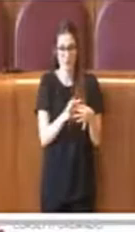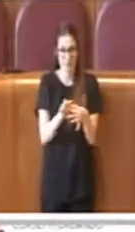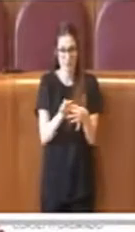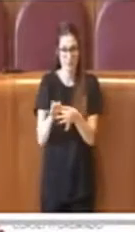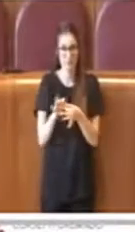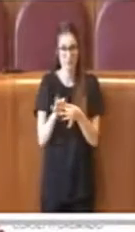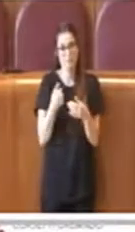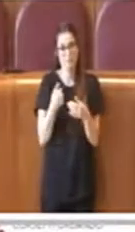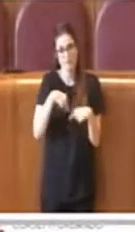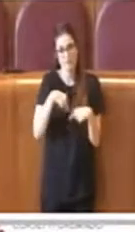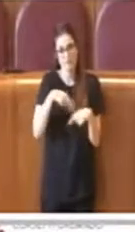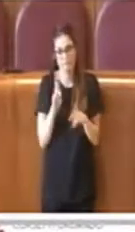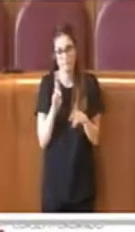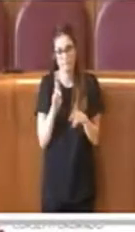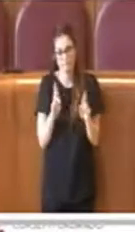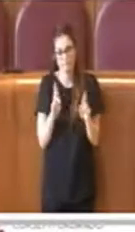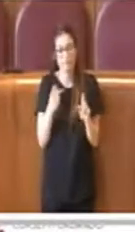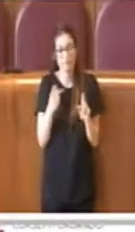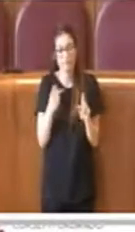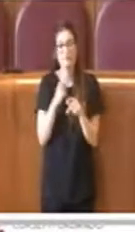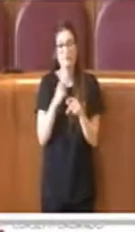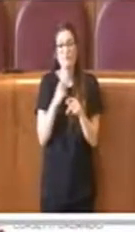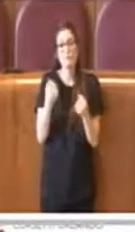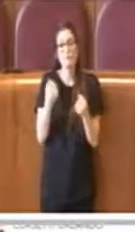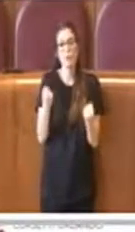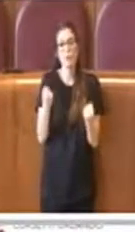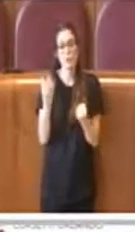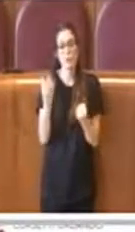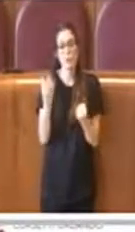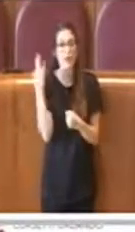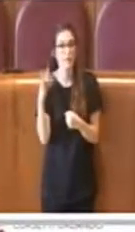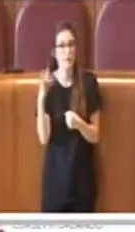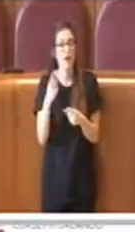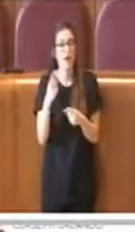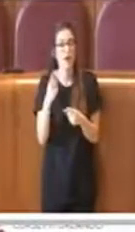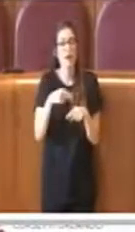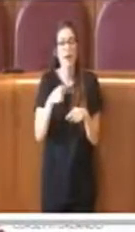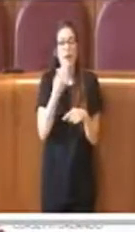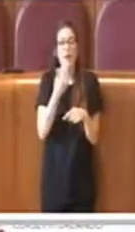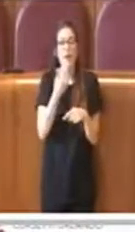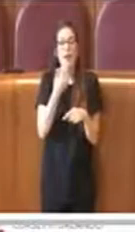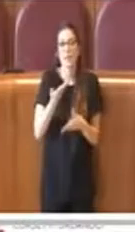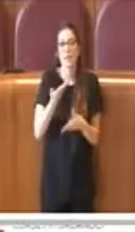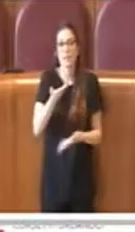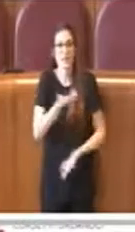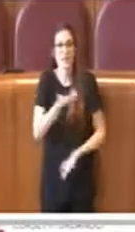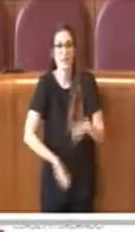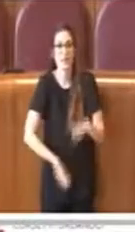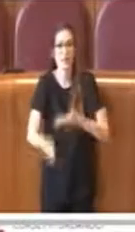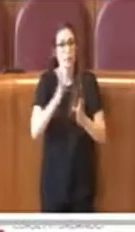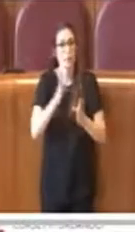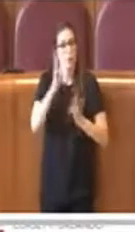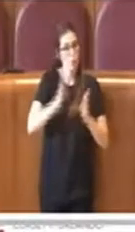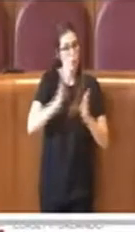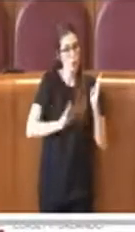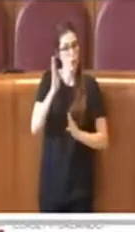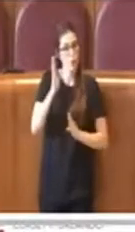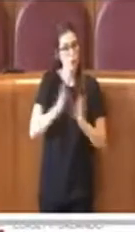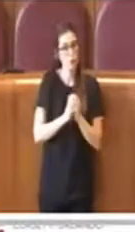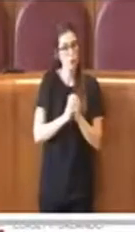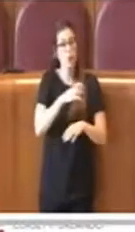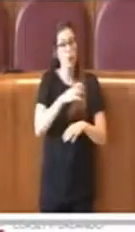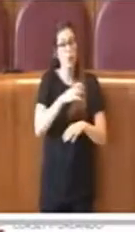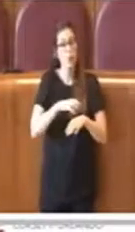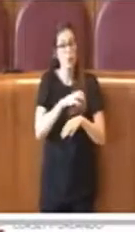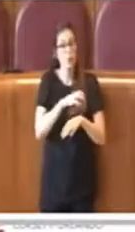auspicio, risultano avere maggiore forza ed efficacia anche grazie allo scambio e al confronto. La consulta cittadina per